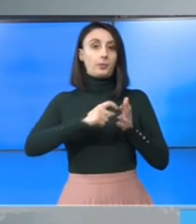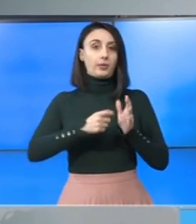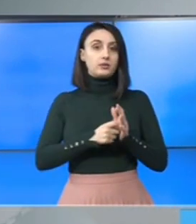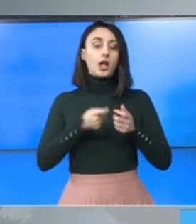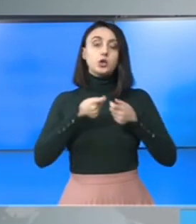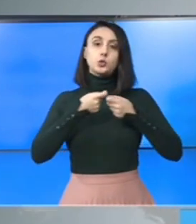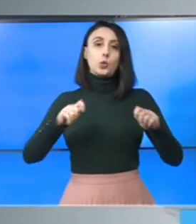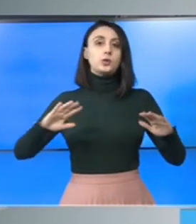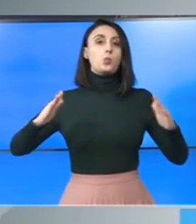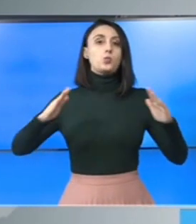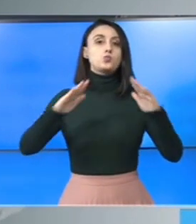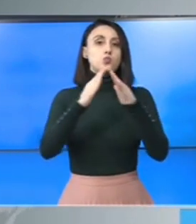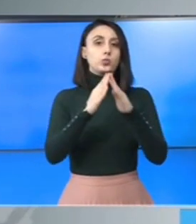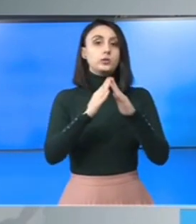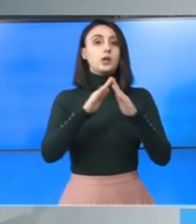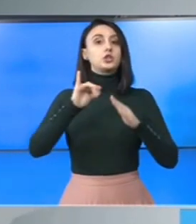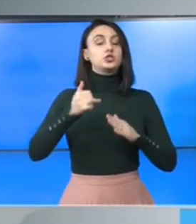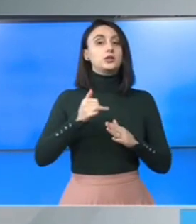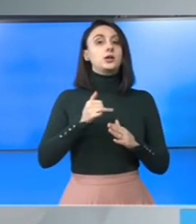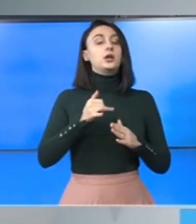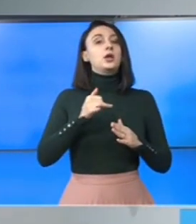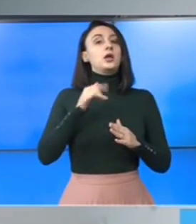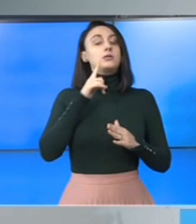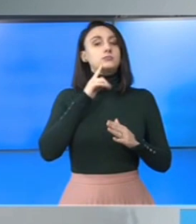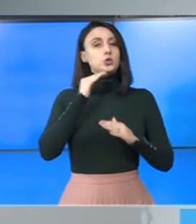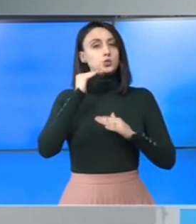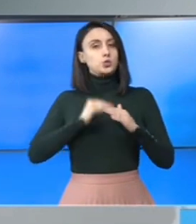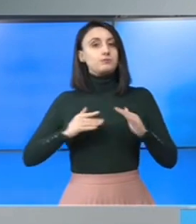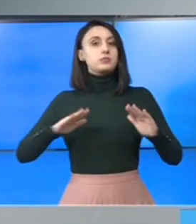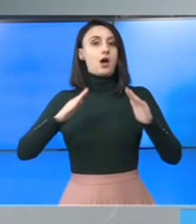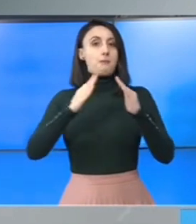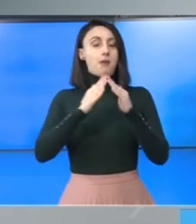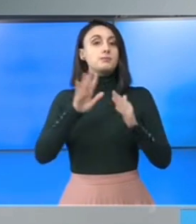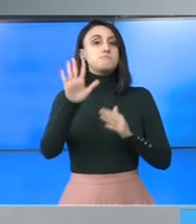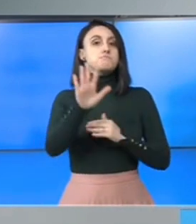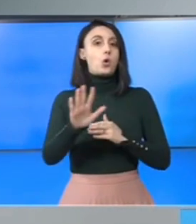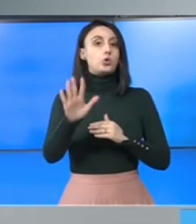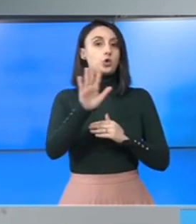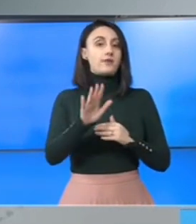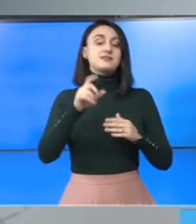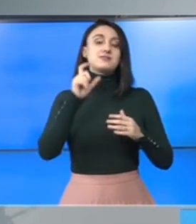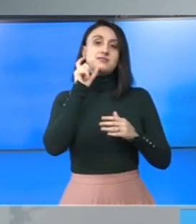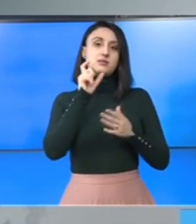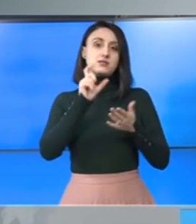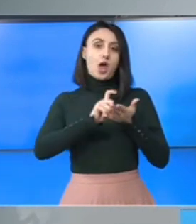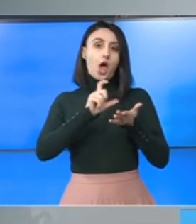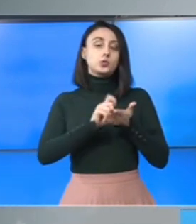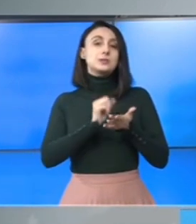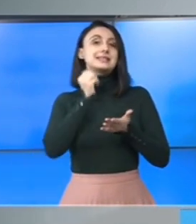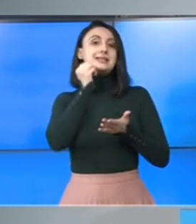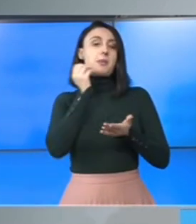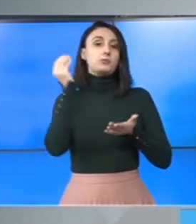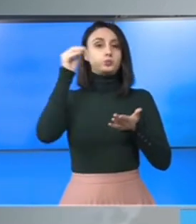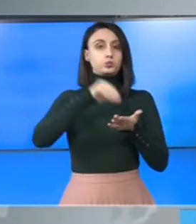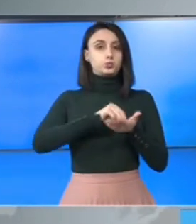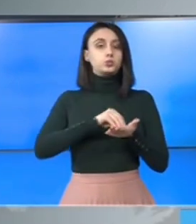montană și local în Transilvania, precum și în zona subcarpatică din Moldova, stratul de zăpadă nou depus va fi unul consistent.